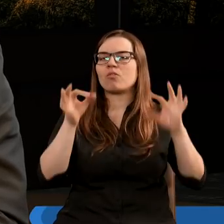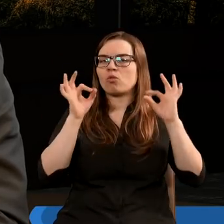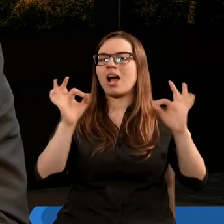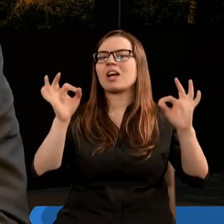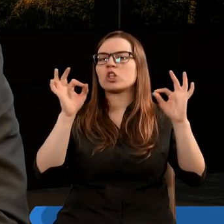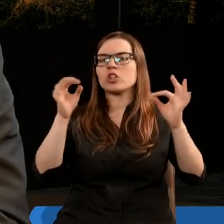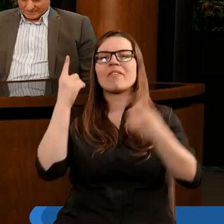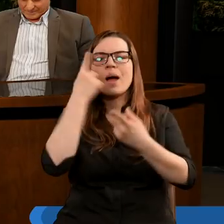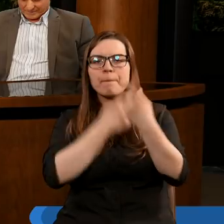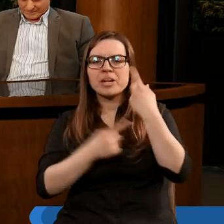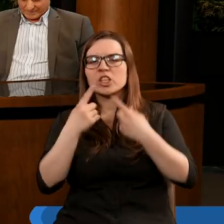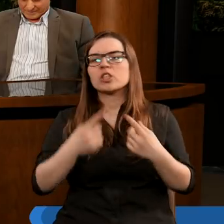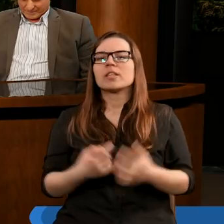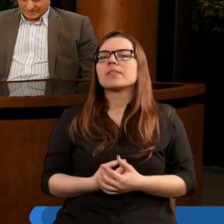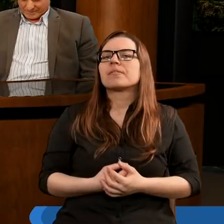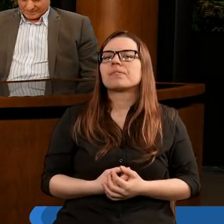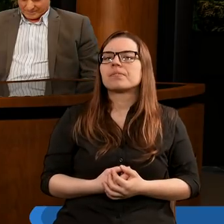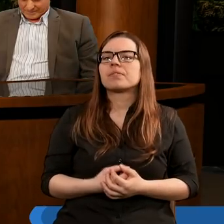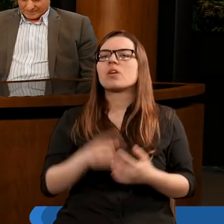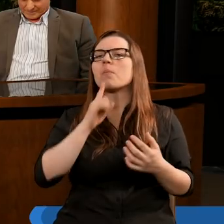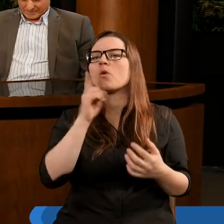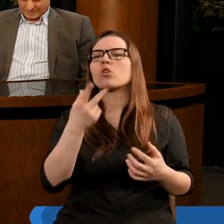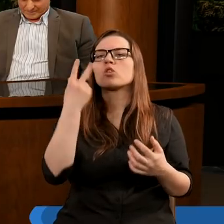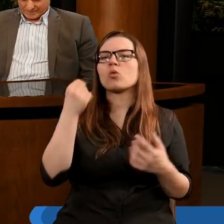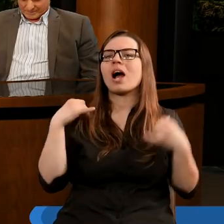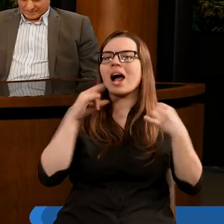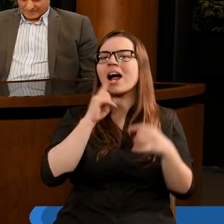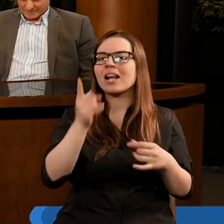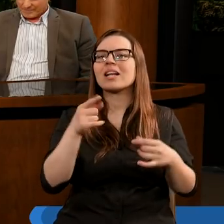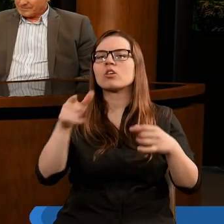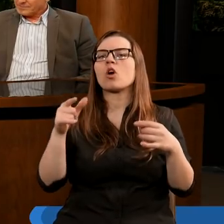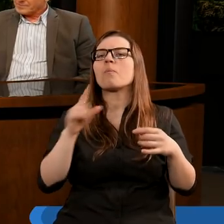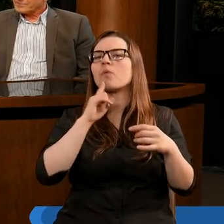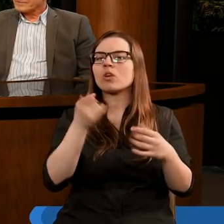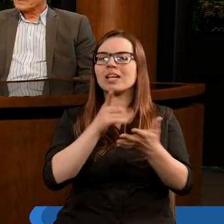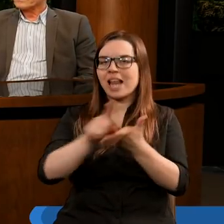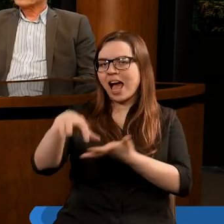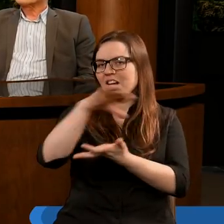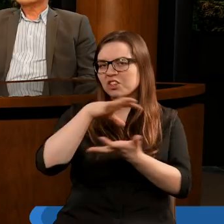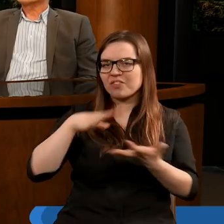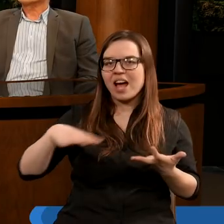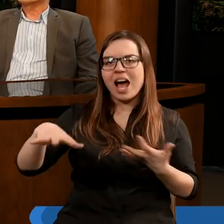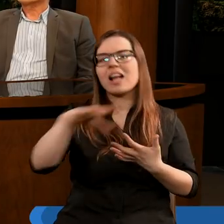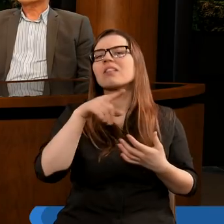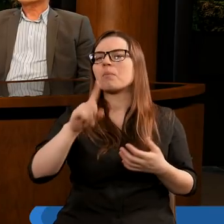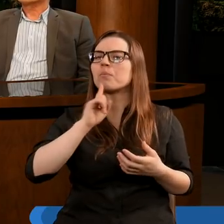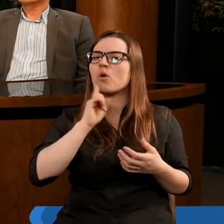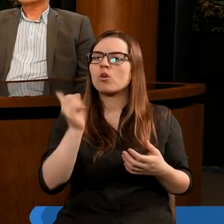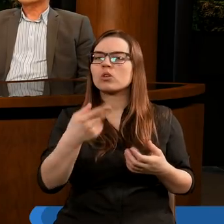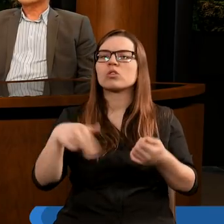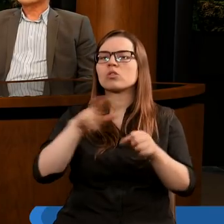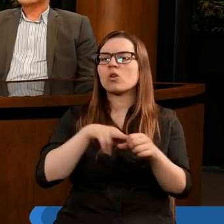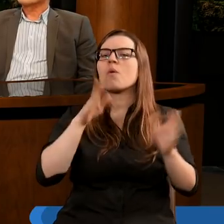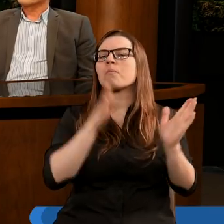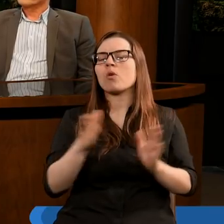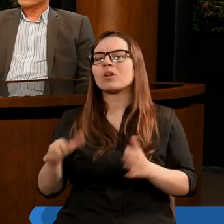właściwa myśl. poselstwo trójanielskie to jest ostatnie poselstwo dla świata i to jest poselstwo,